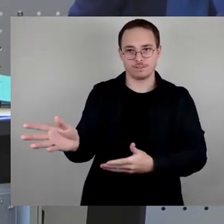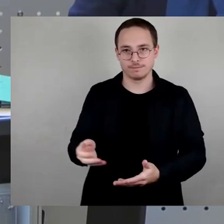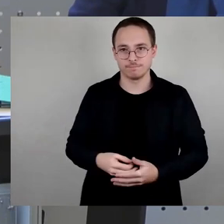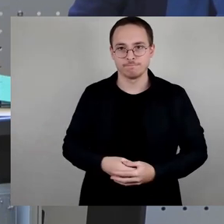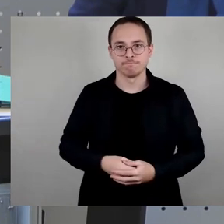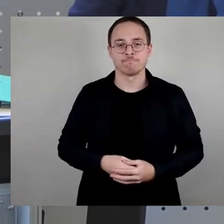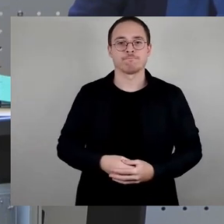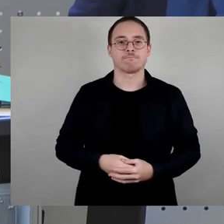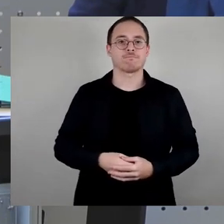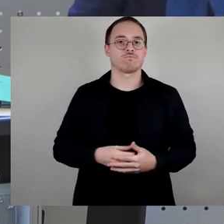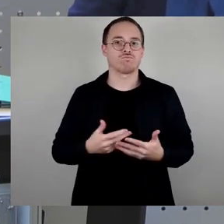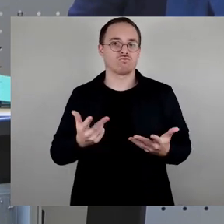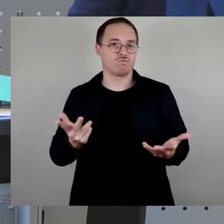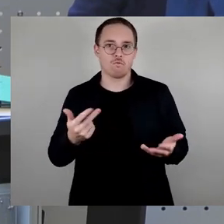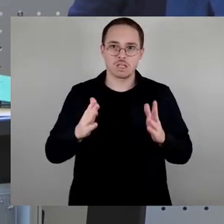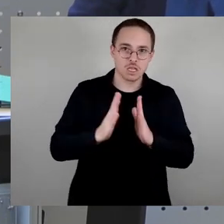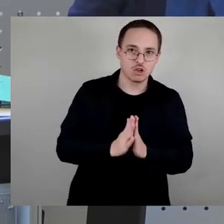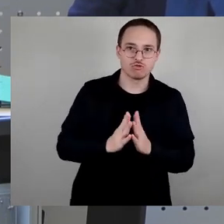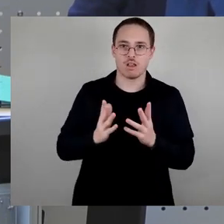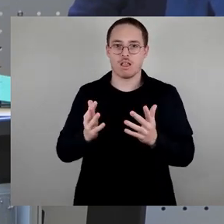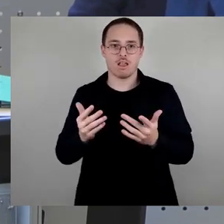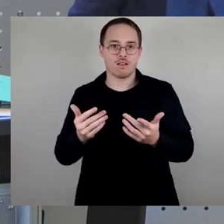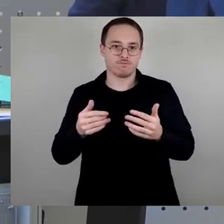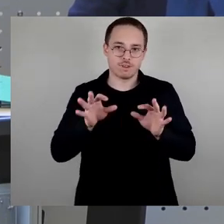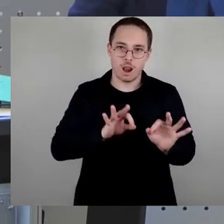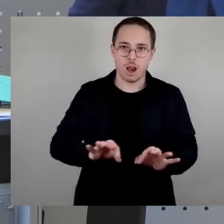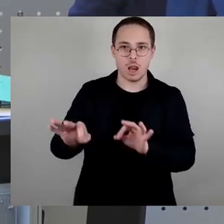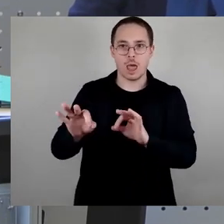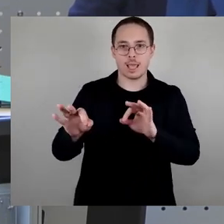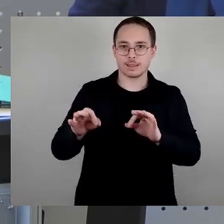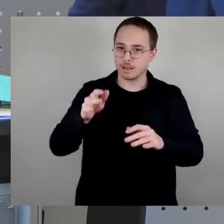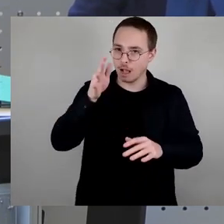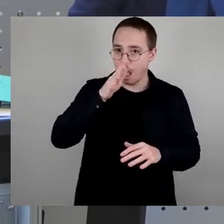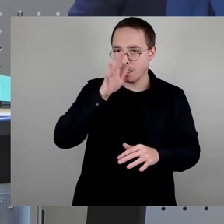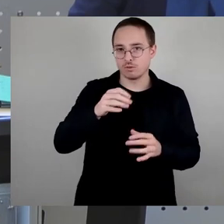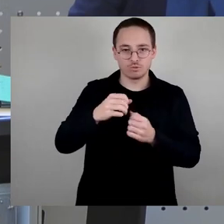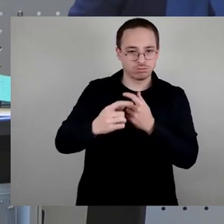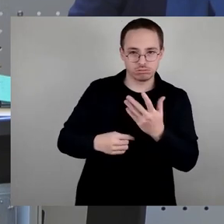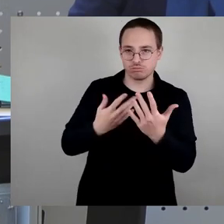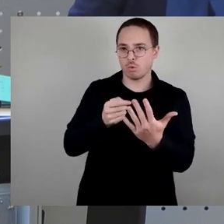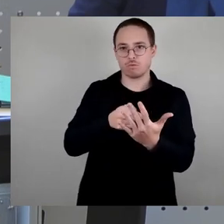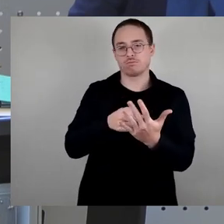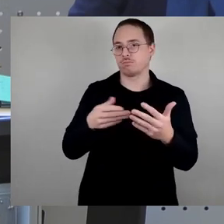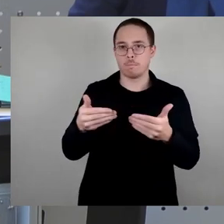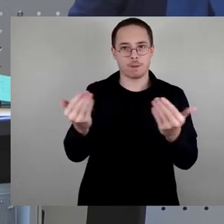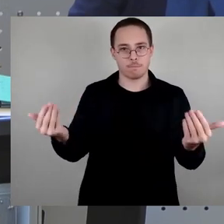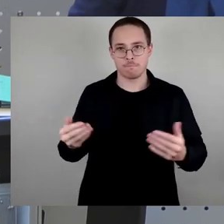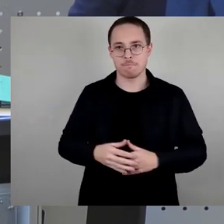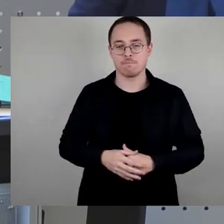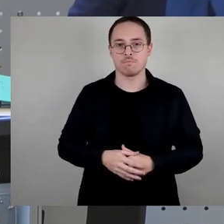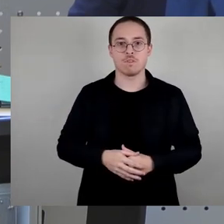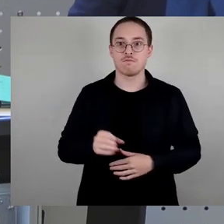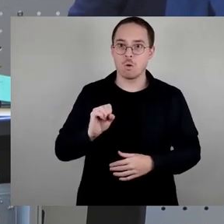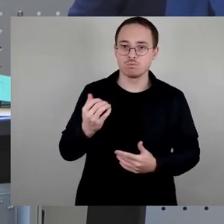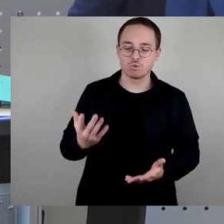Kirchen und barocken Leitbauten darstellt. Auch deswegen und vor allem deswegen, weil unzählige Menschen, Zivilisten, Frauen, Kinder